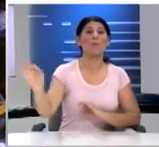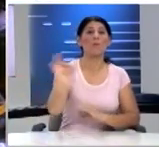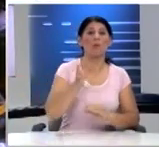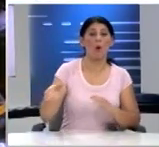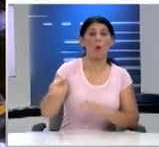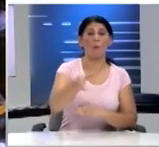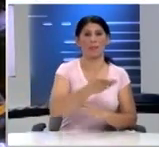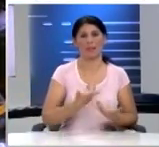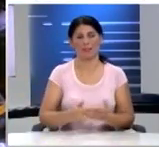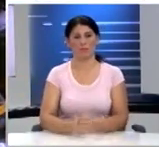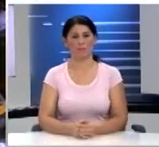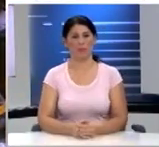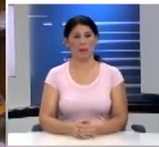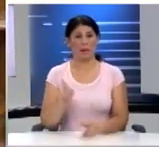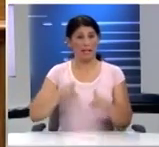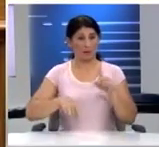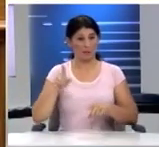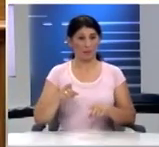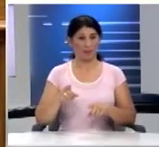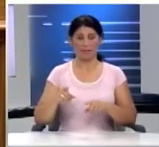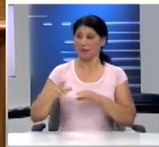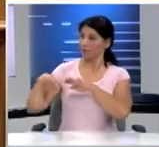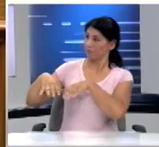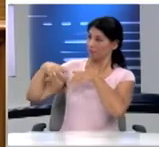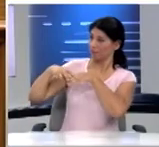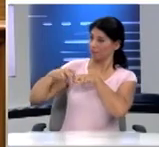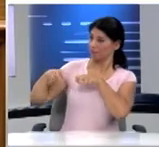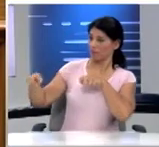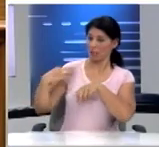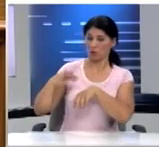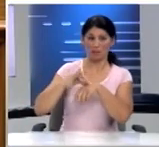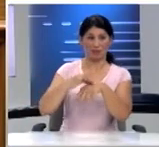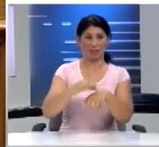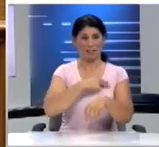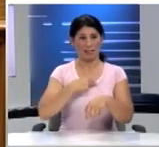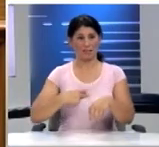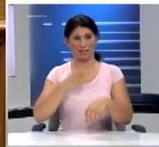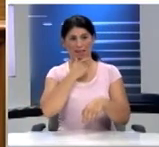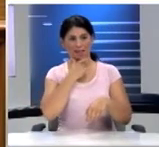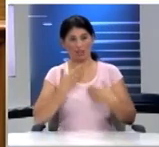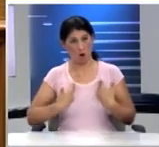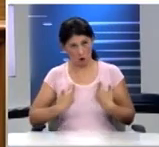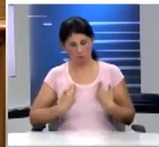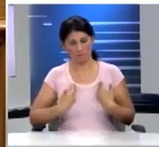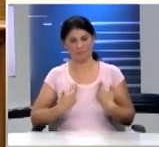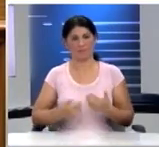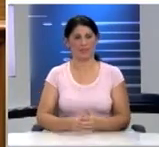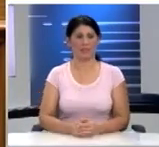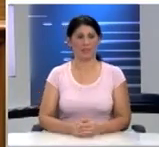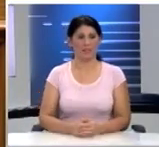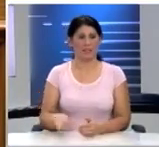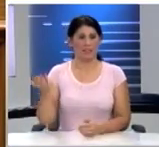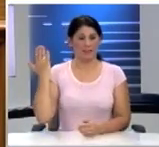κάποια χρόνια πριν στεκόμουν ψηλά στα θεωρία ως συνοδός καθηγήτρια είμαι καθηγήτρια αγγλικών στην